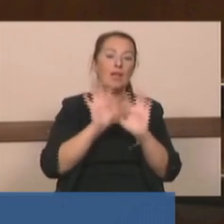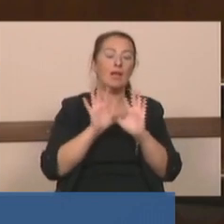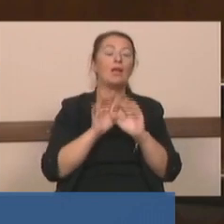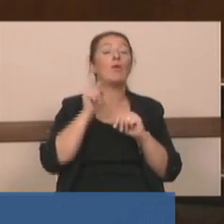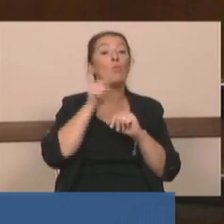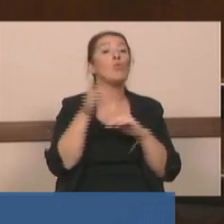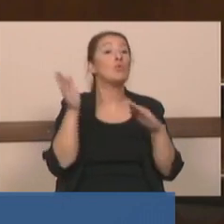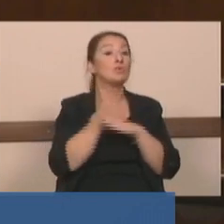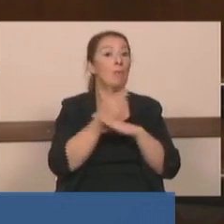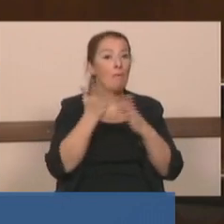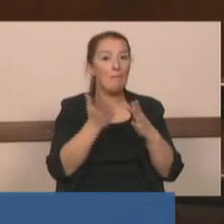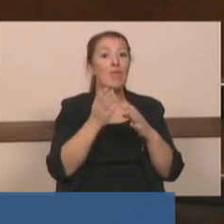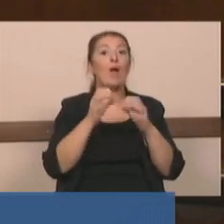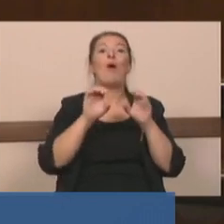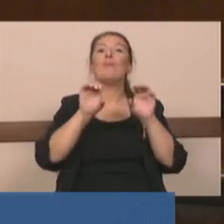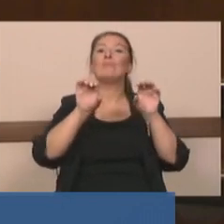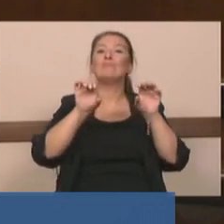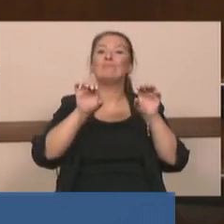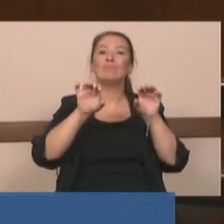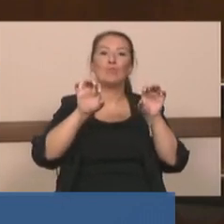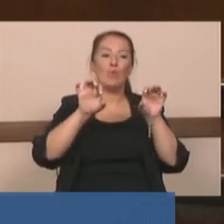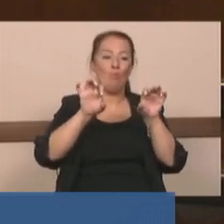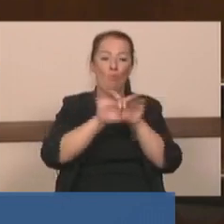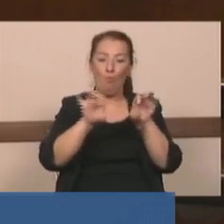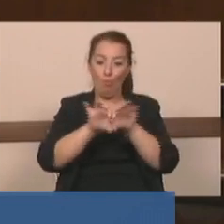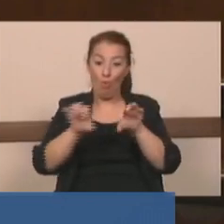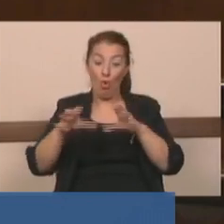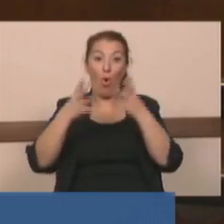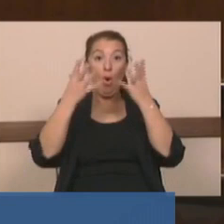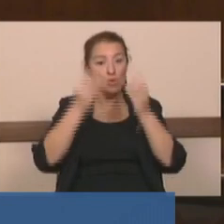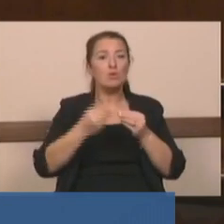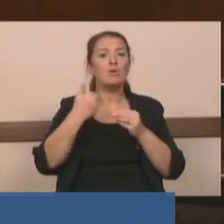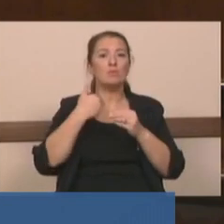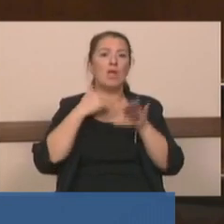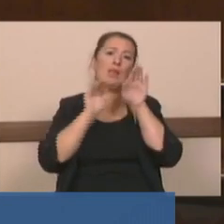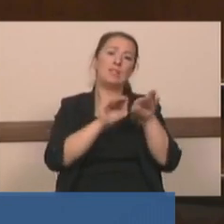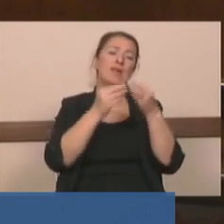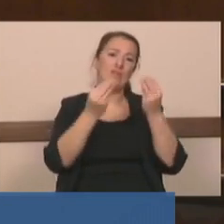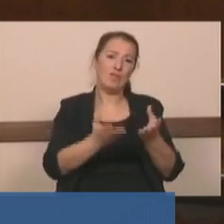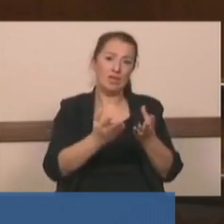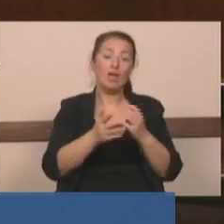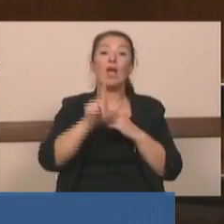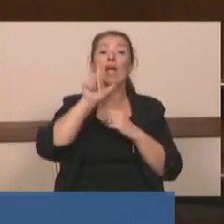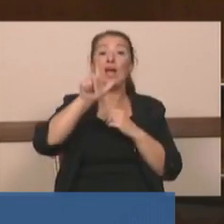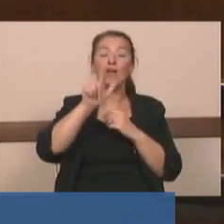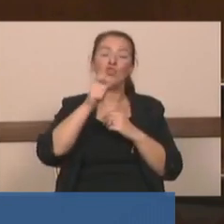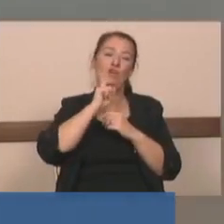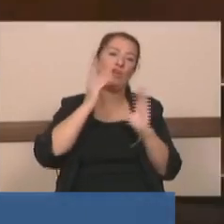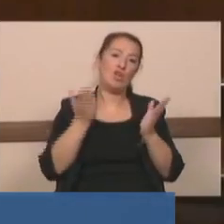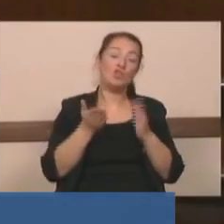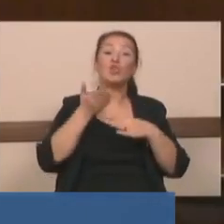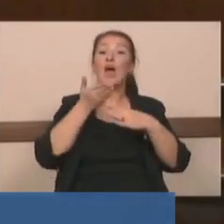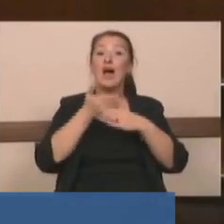boru hatları yapıyor olsaydı Türkiye biz bunun tabii ki arkasında olurduk. Gerekçe yanlış. Aslında